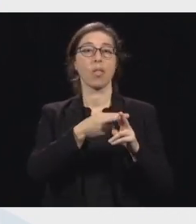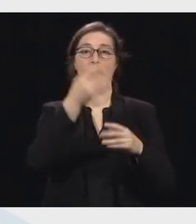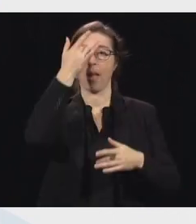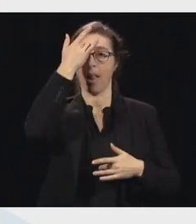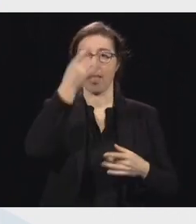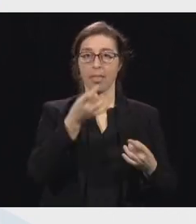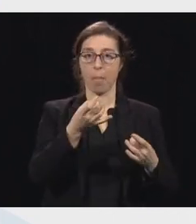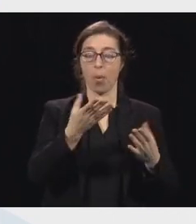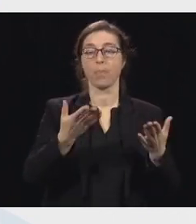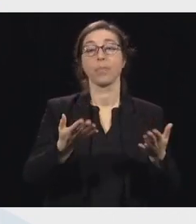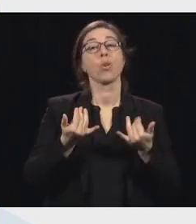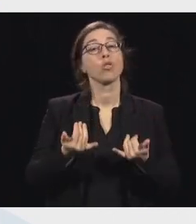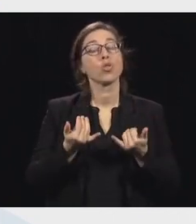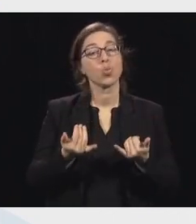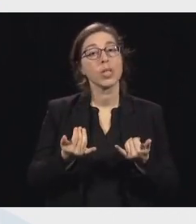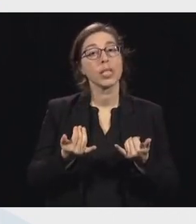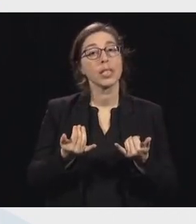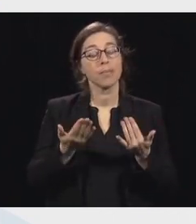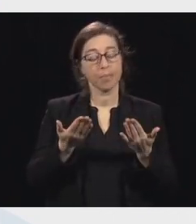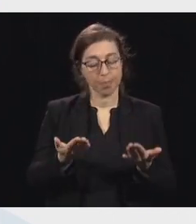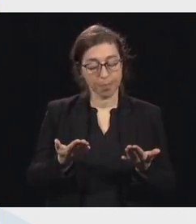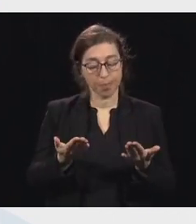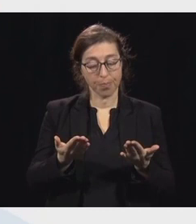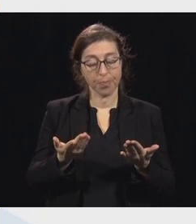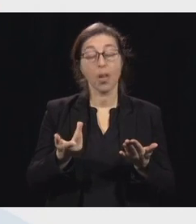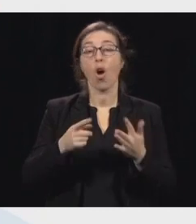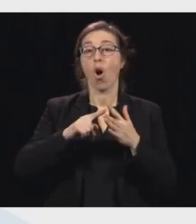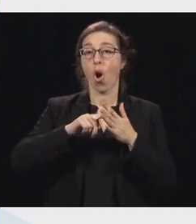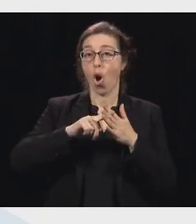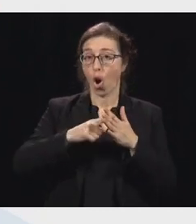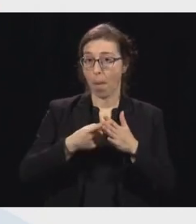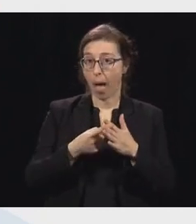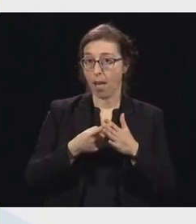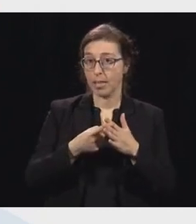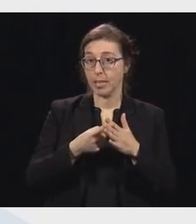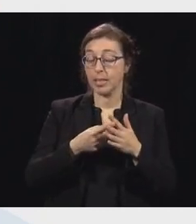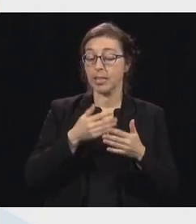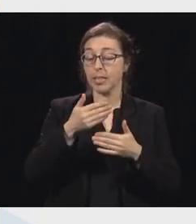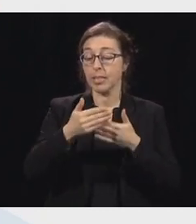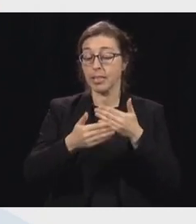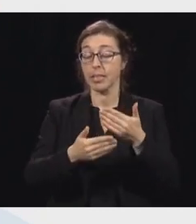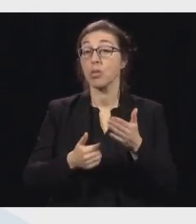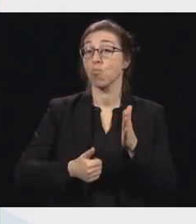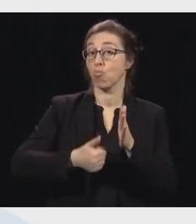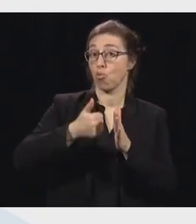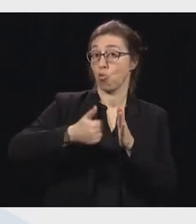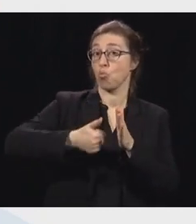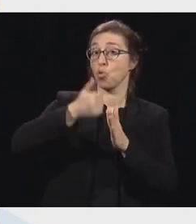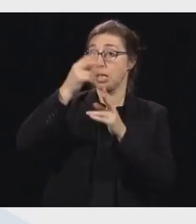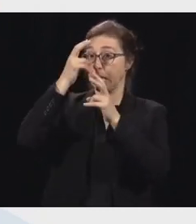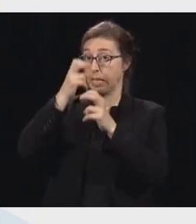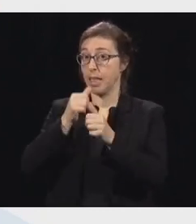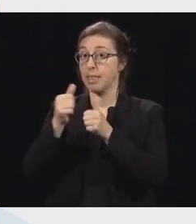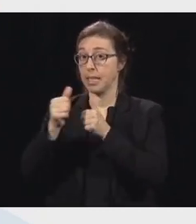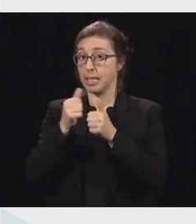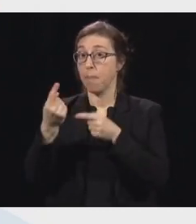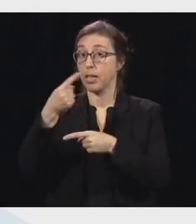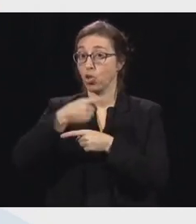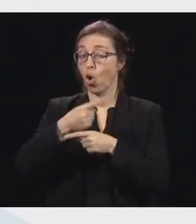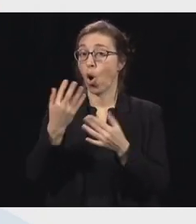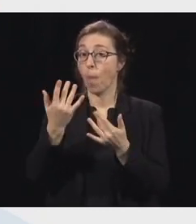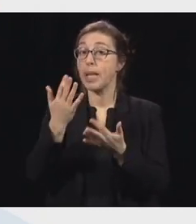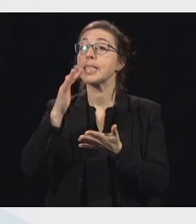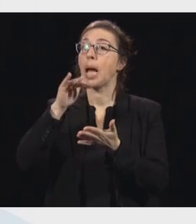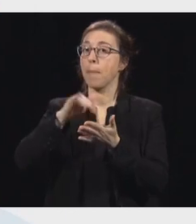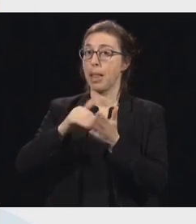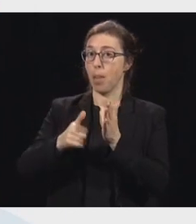à compter d'aujourd'hui, on a une capacité de faire 5 000 tests par jour. On n'a pas une demande